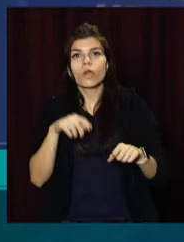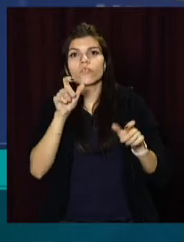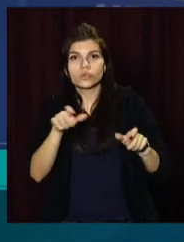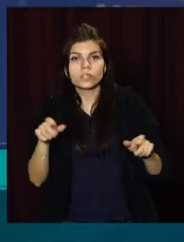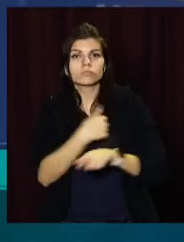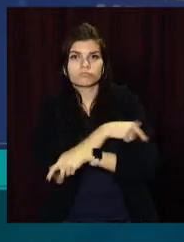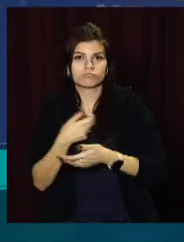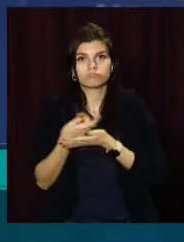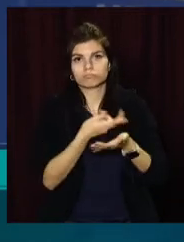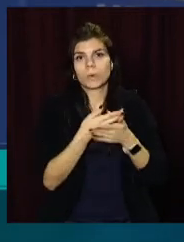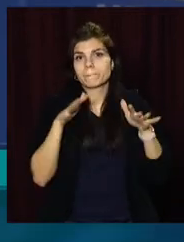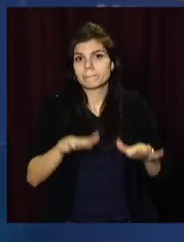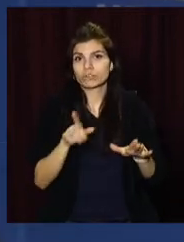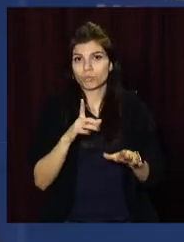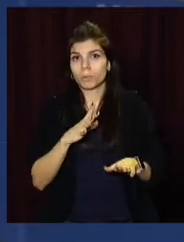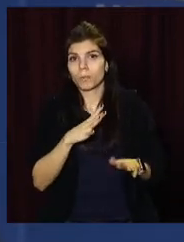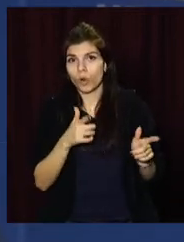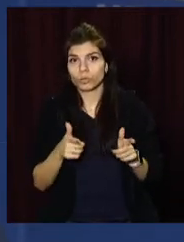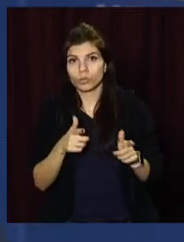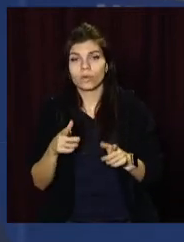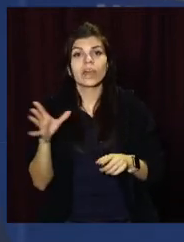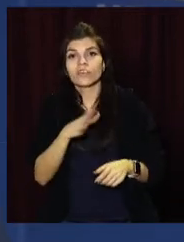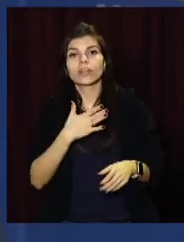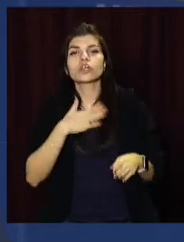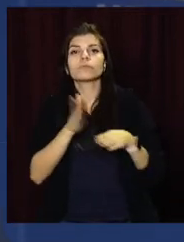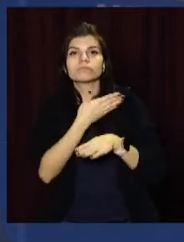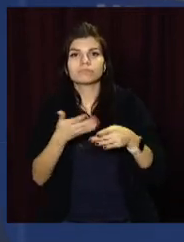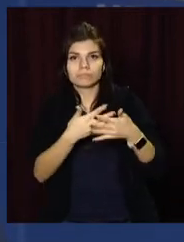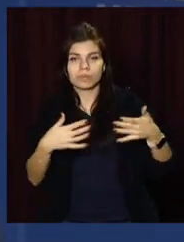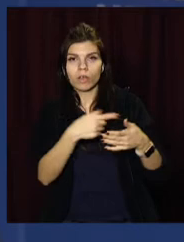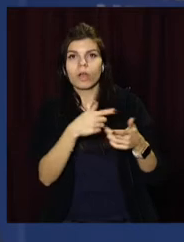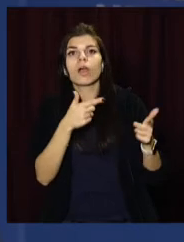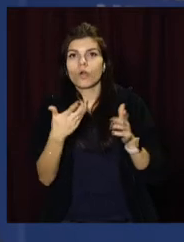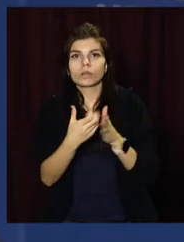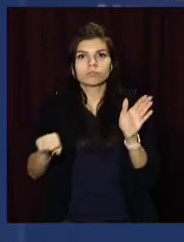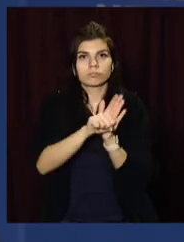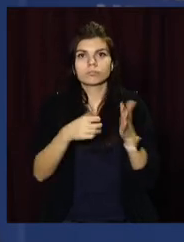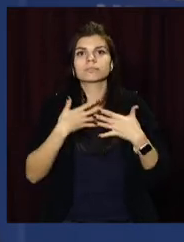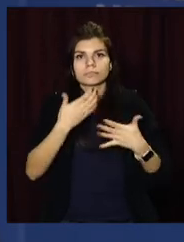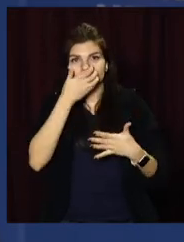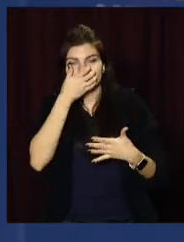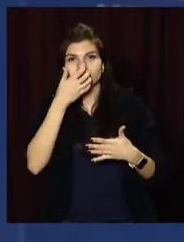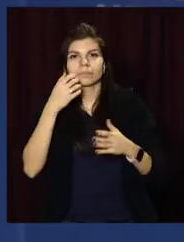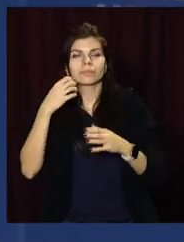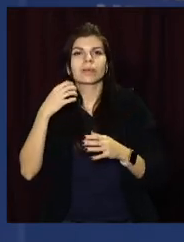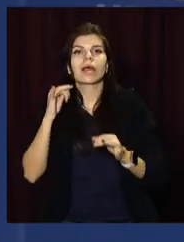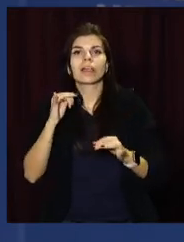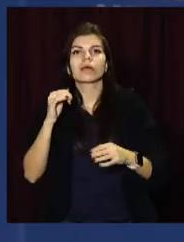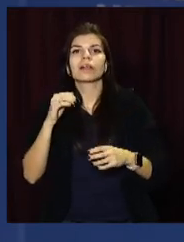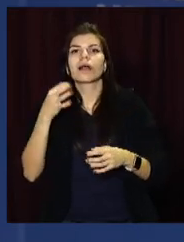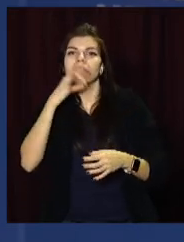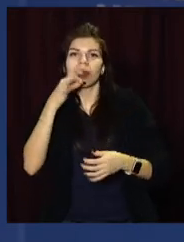госпіталізувати. Всі ці наші підрозділені, вони оснащені кислородом, лікарствами, які допомагають